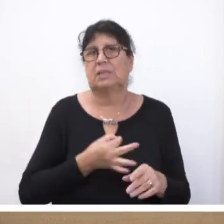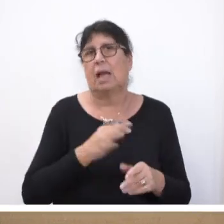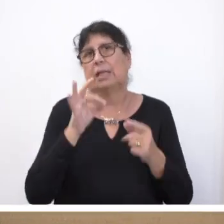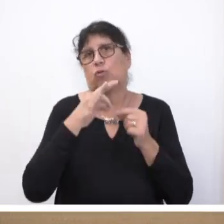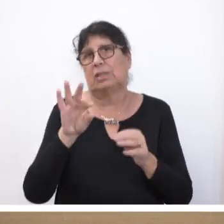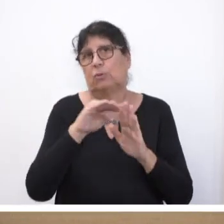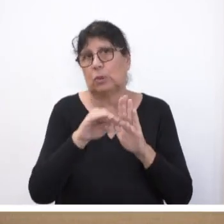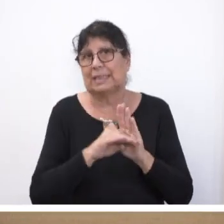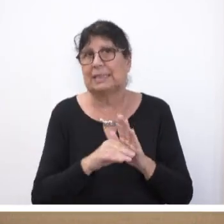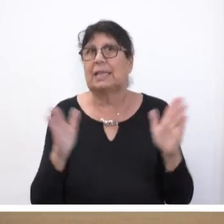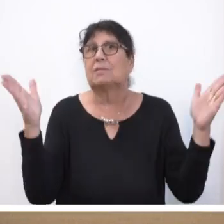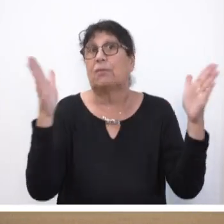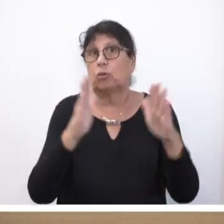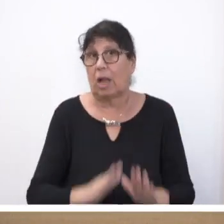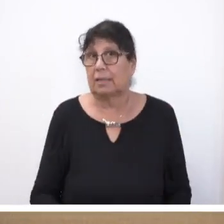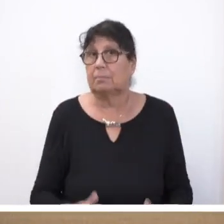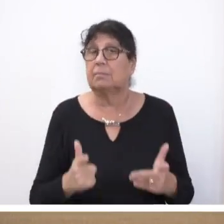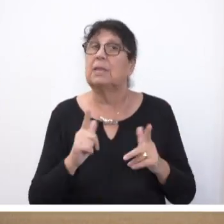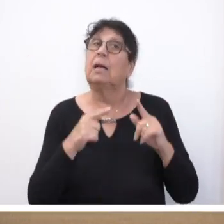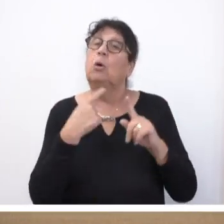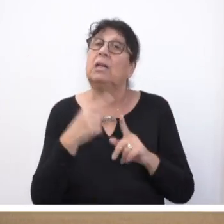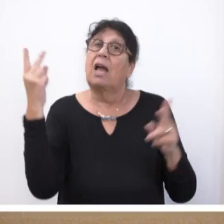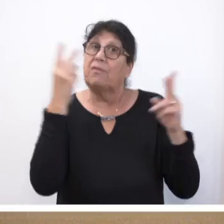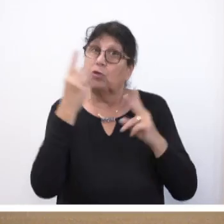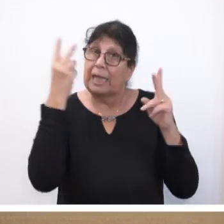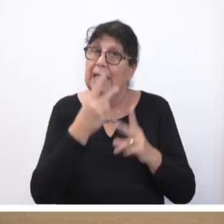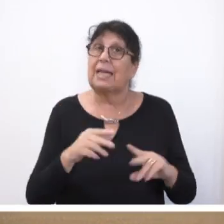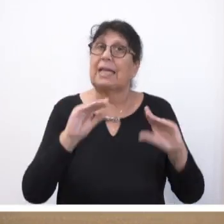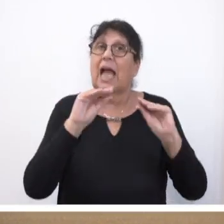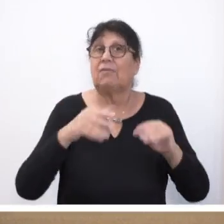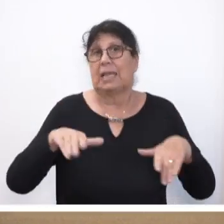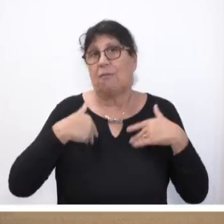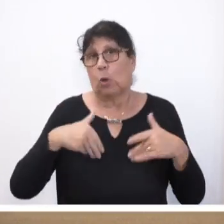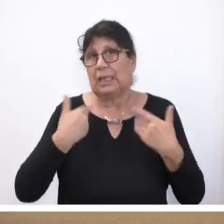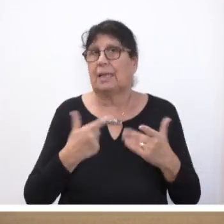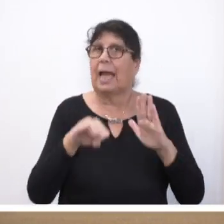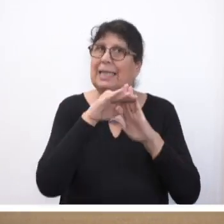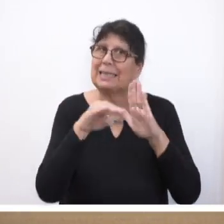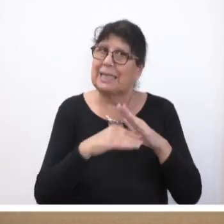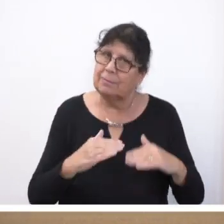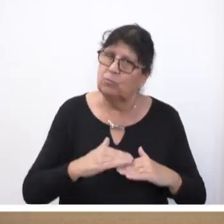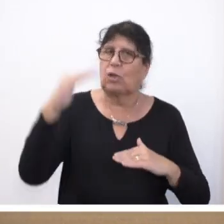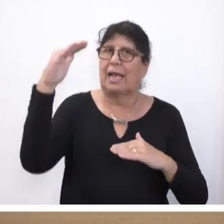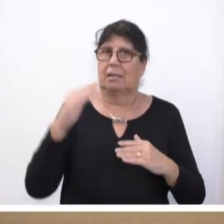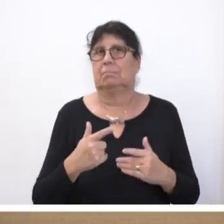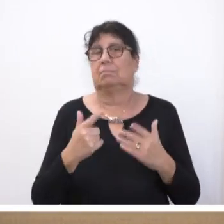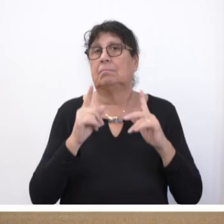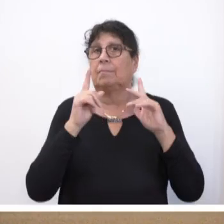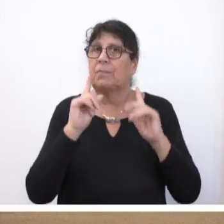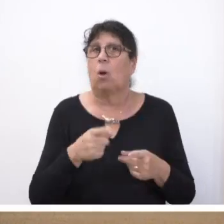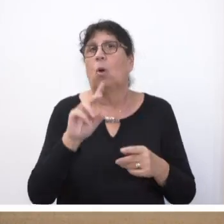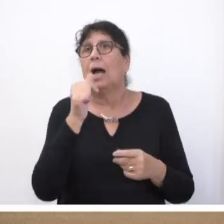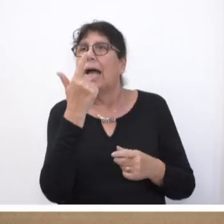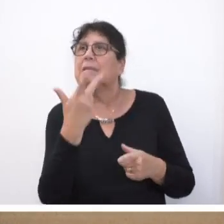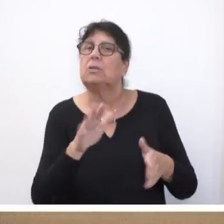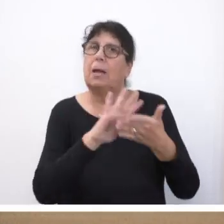zu verschlanken und die Verständlichkeit und Anwenderfreundlichkeit des Gesetzes zu steigern. Darüber hinaus werden einzeln